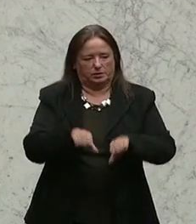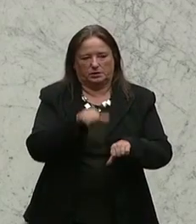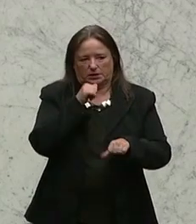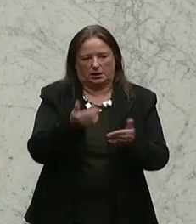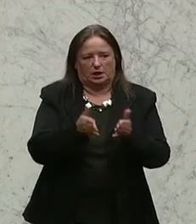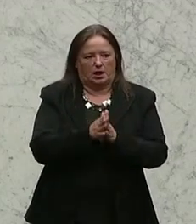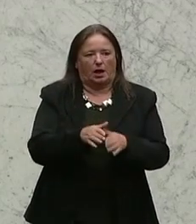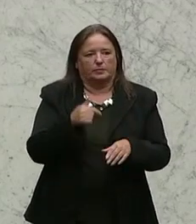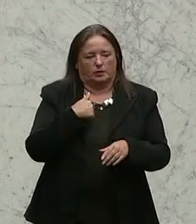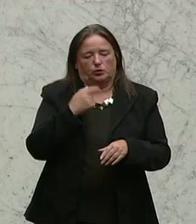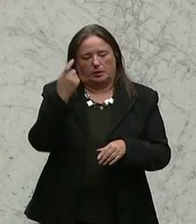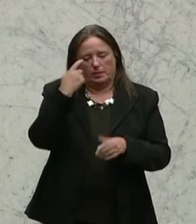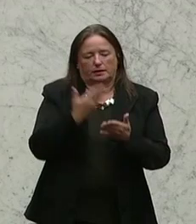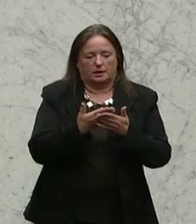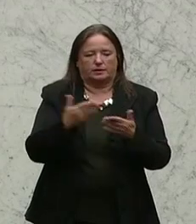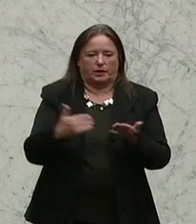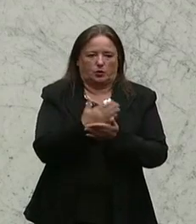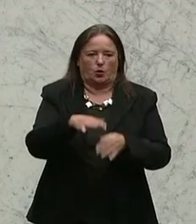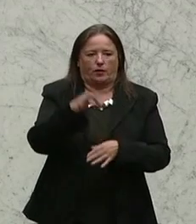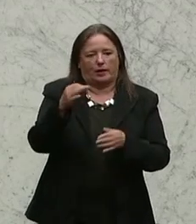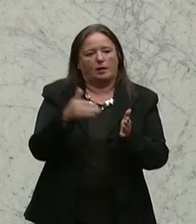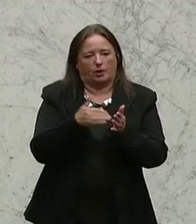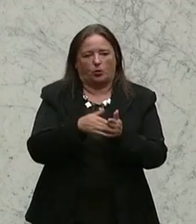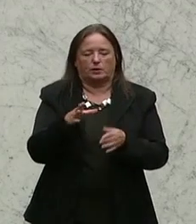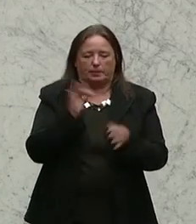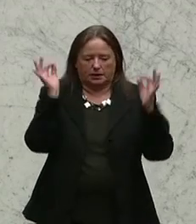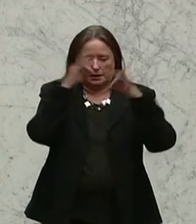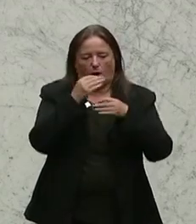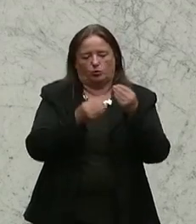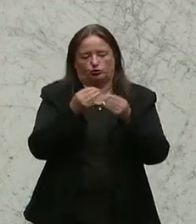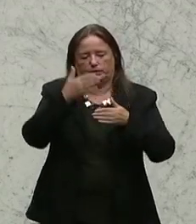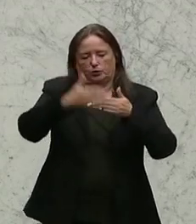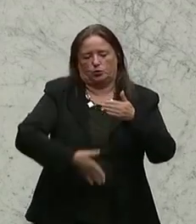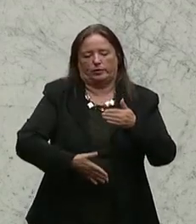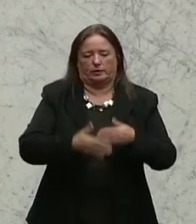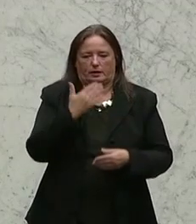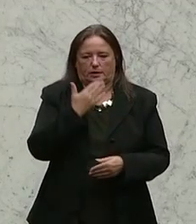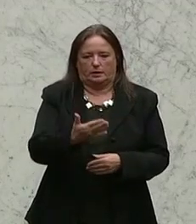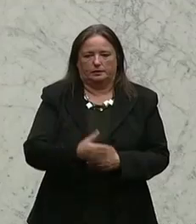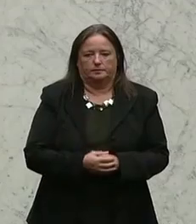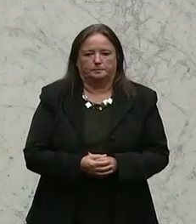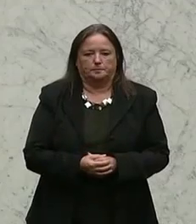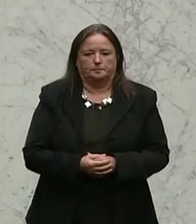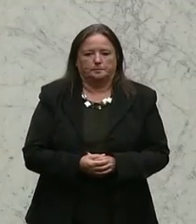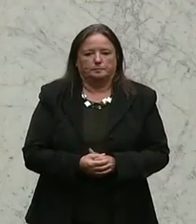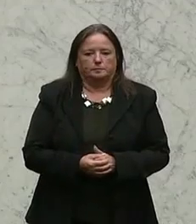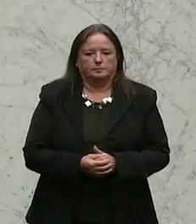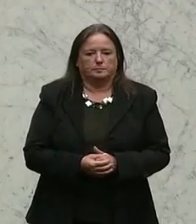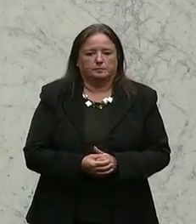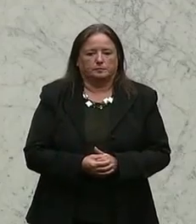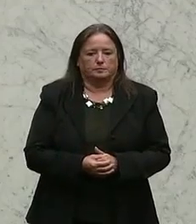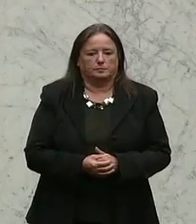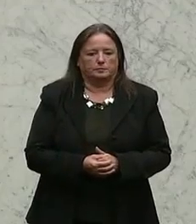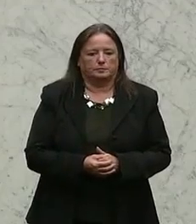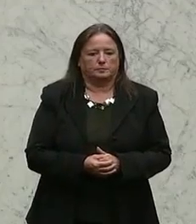weiterer Grund dafür ist, dass wir endlich Neuwahlen brauchen, um diesem Trauerspiel ein Ende zu setzen. Danke. Die gemeinsame Schule sei eine sozialistische